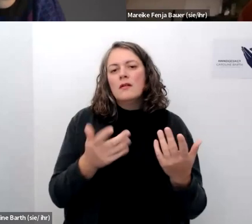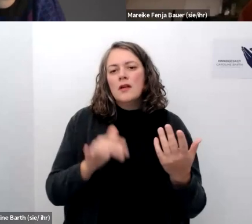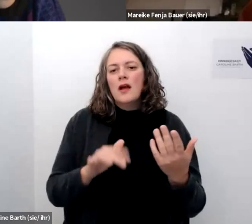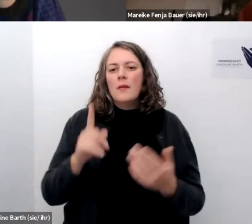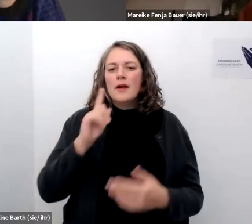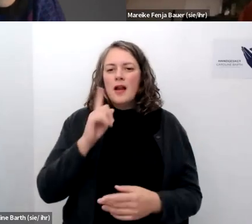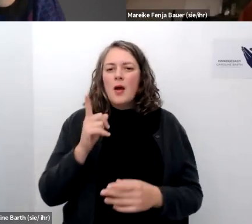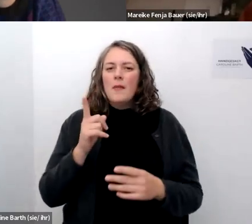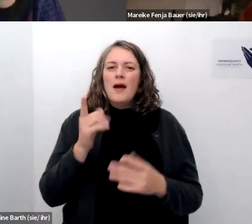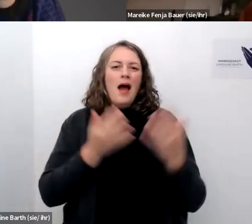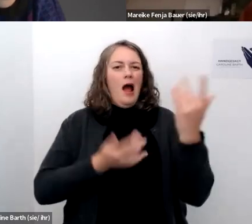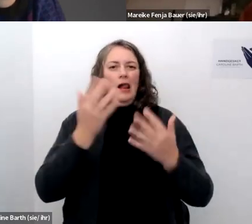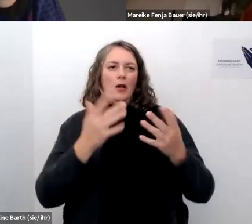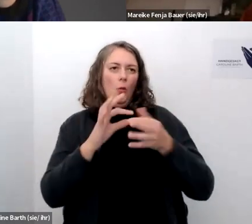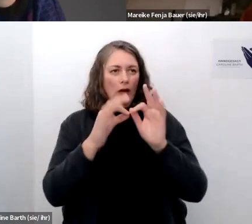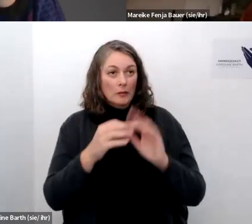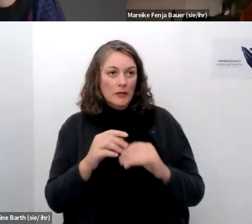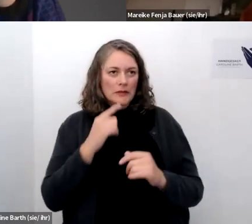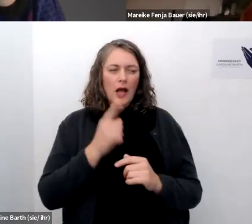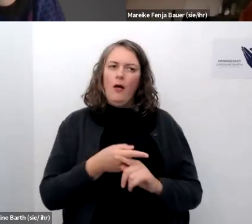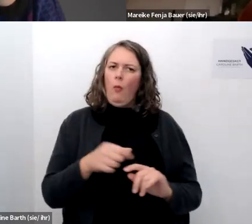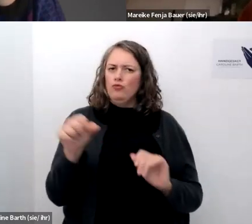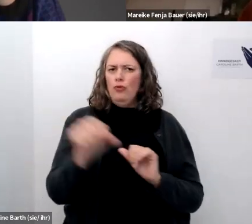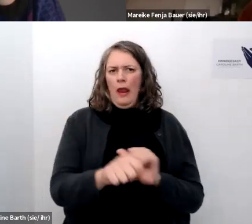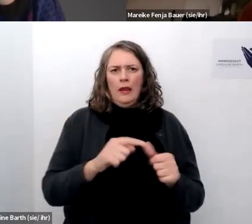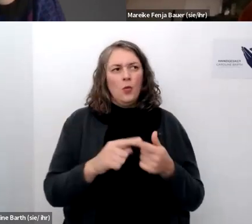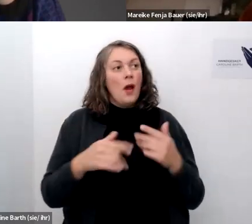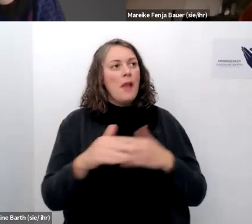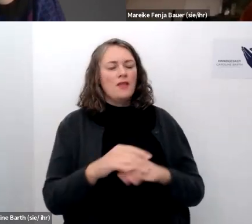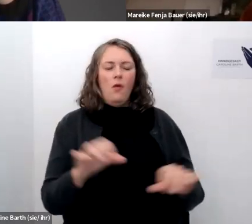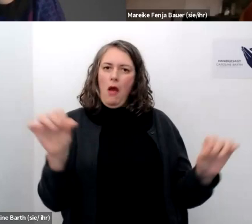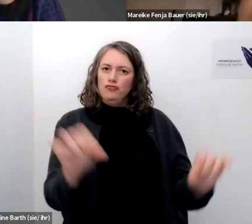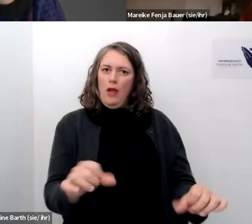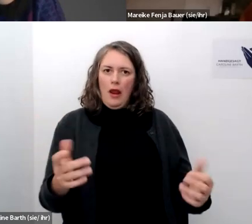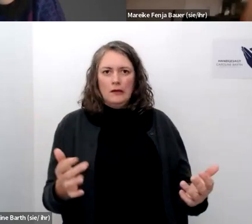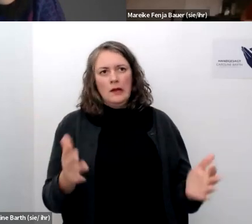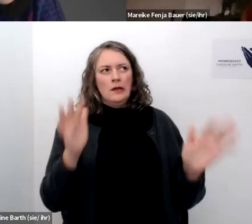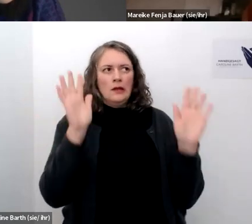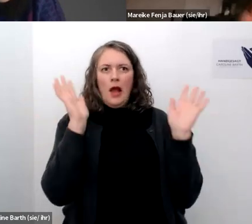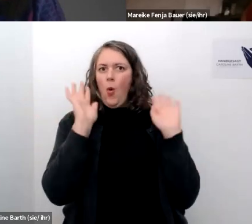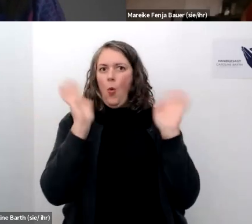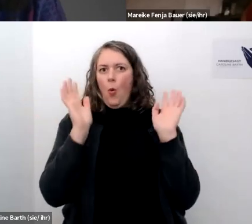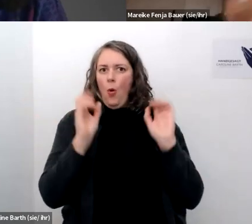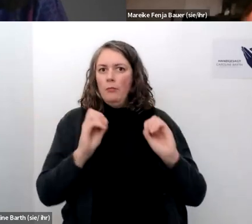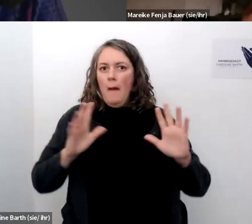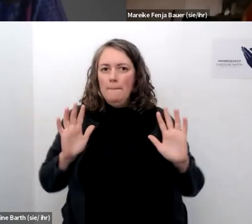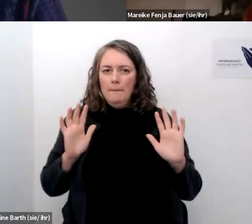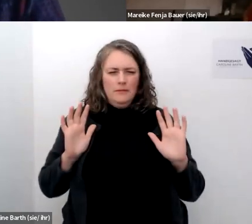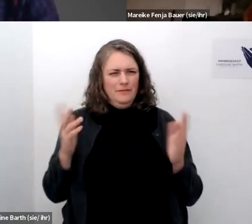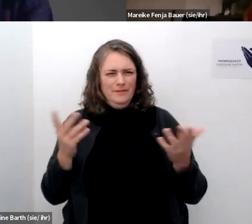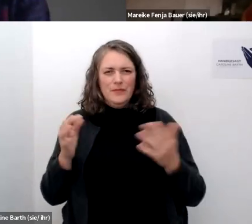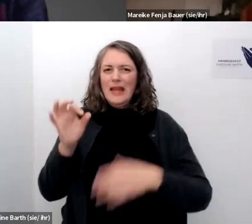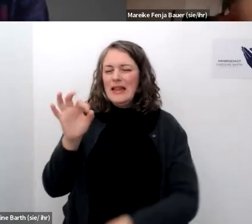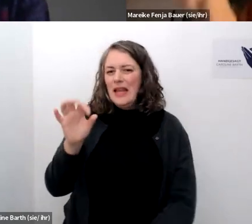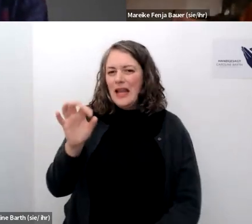wenn wir algorithmen per se oder plattform per se irgendwie verteufeln ich meine bei tik tok sieht man das auch ganz